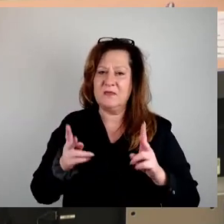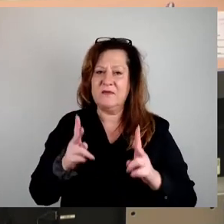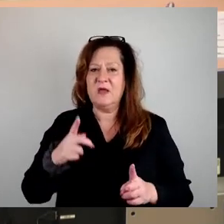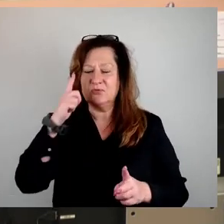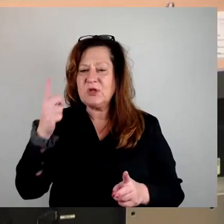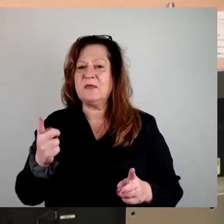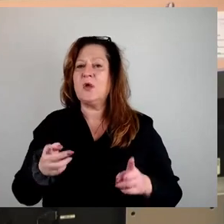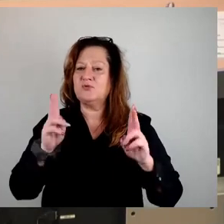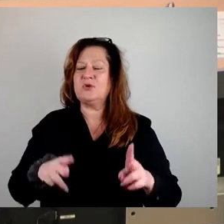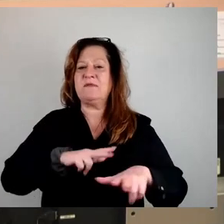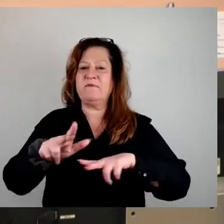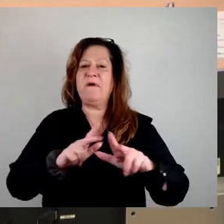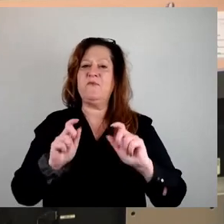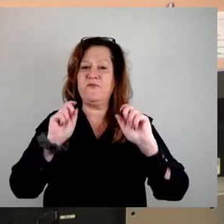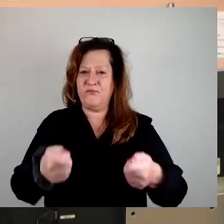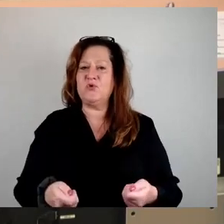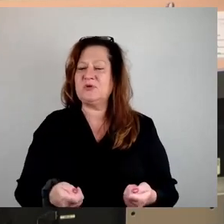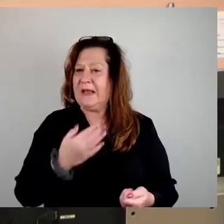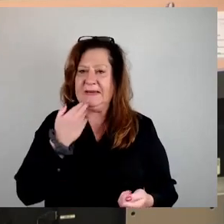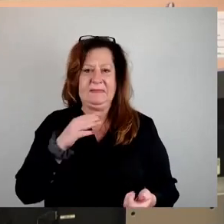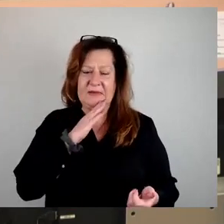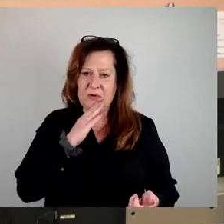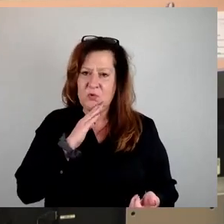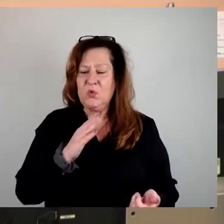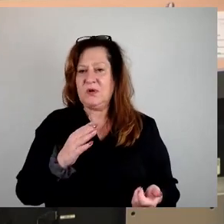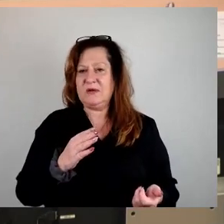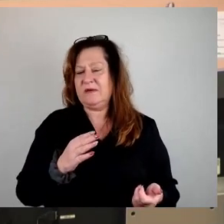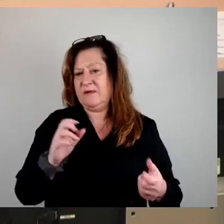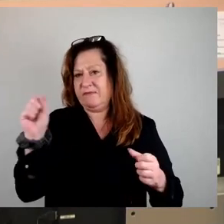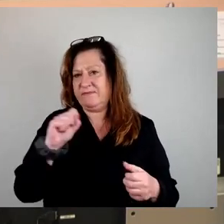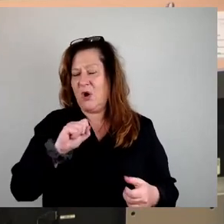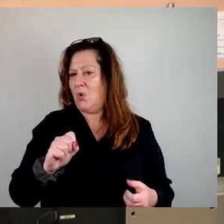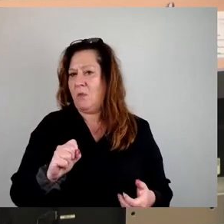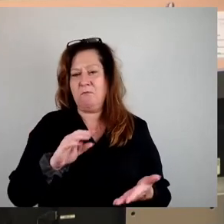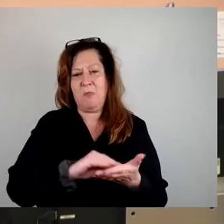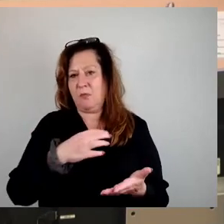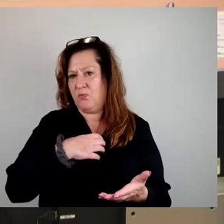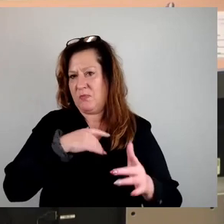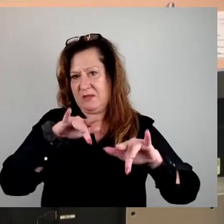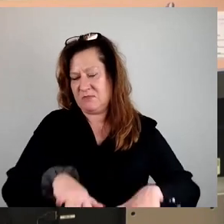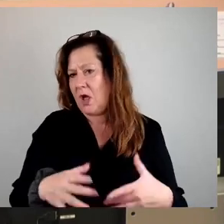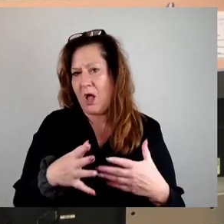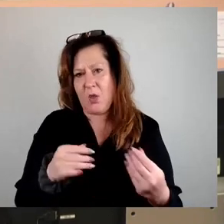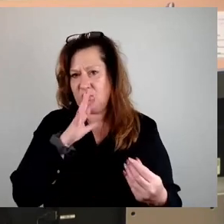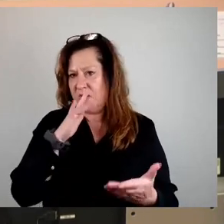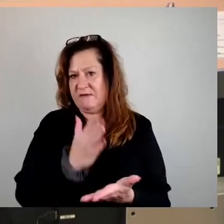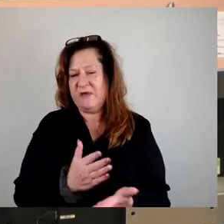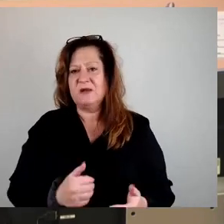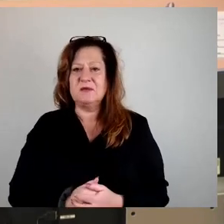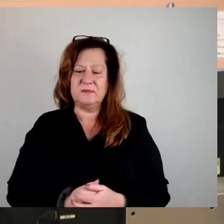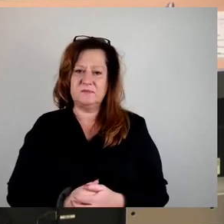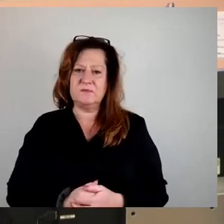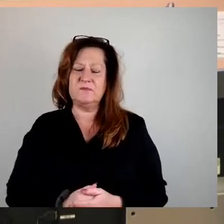vorgeschlagen hat, wird nicht reichen, um die Probleme auf dem Mietmarkt zu lösen. Gut ist natürlich, dass wir die